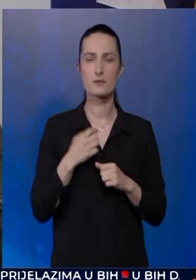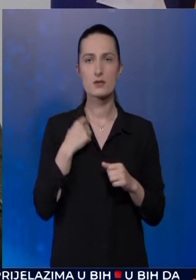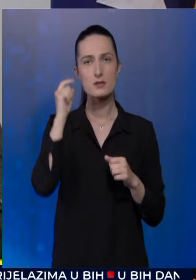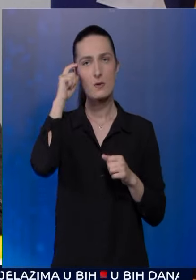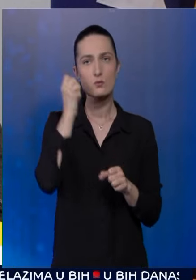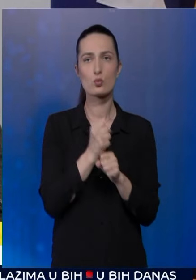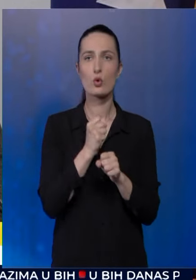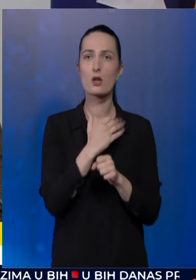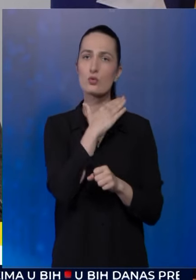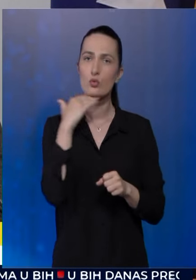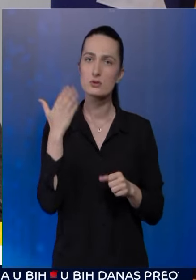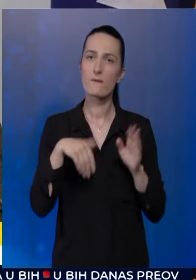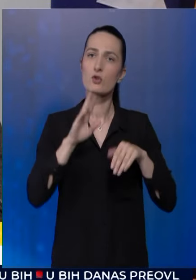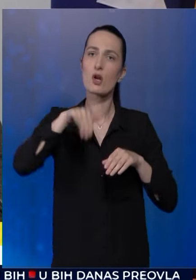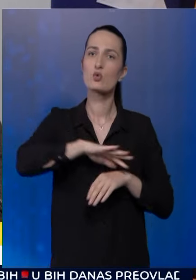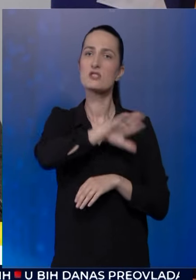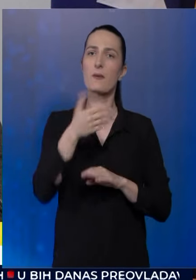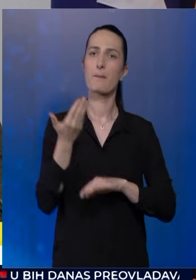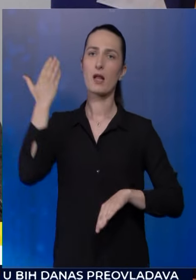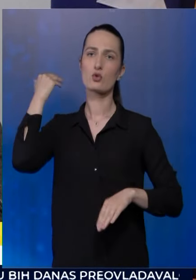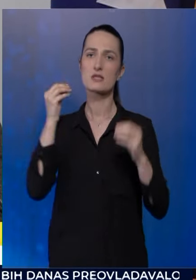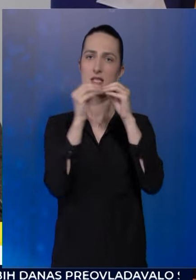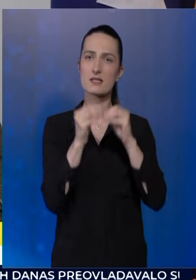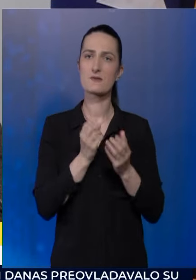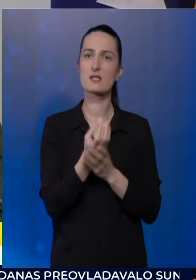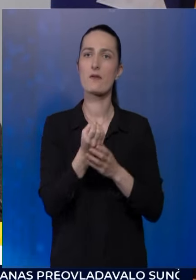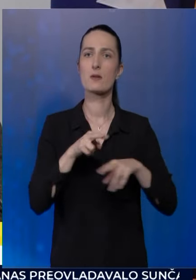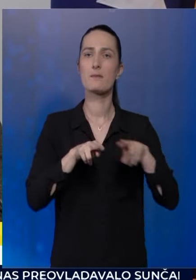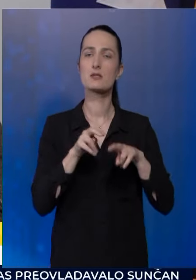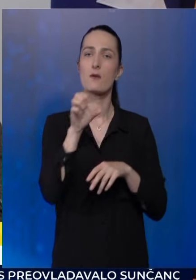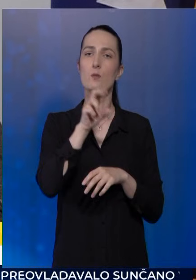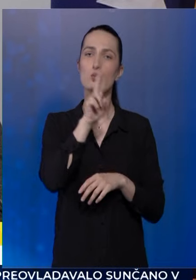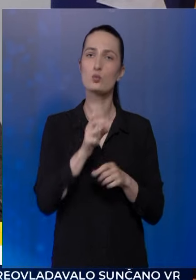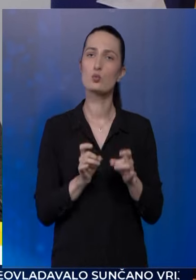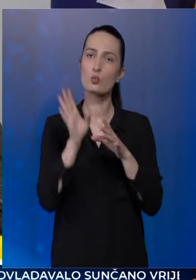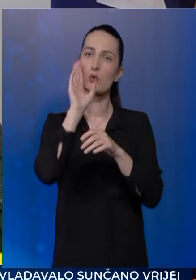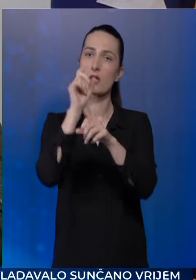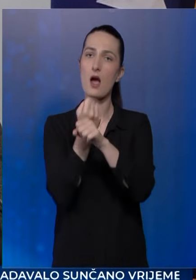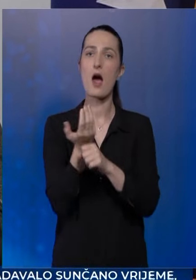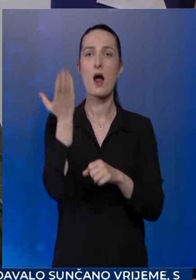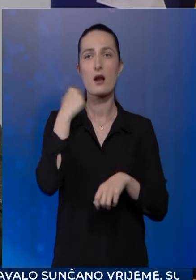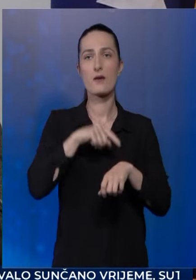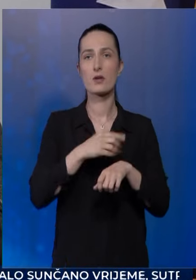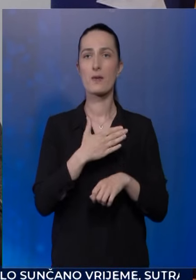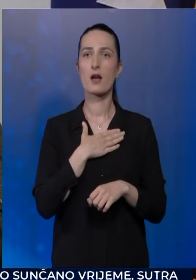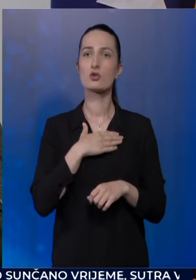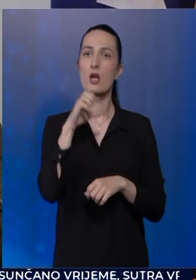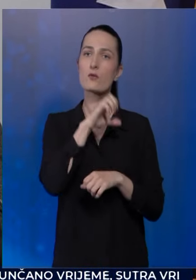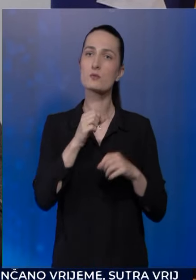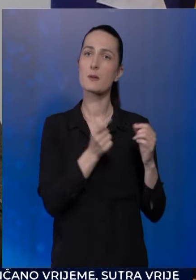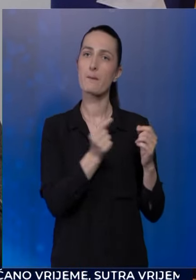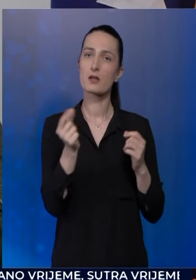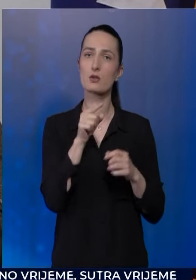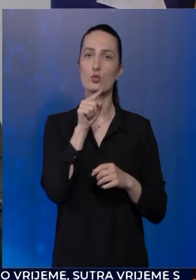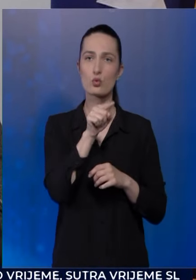dosta više nego svi prehodni sastaj zajedna ministara na Evropskom putu BH, ali je vrijeme i da naši evropski partneri to shvate i da je